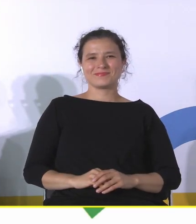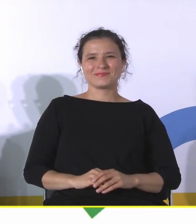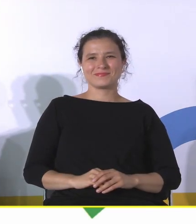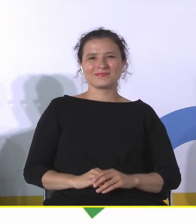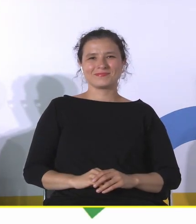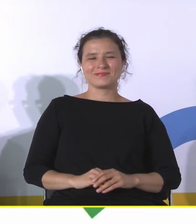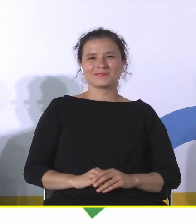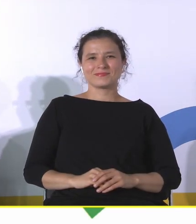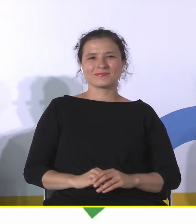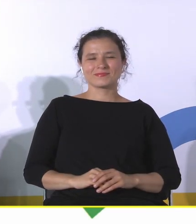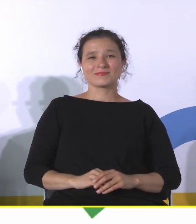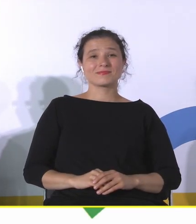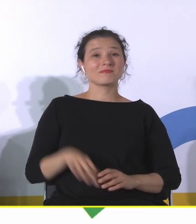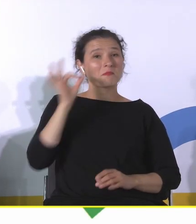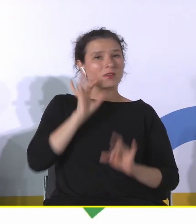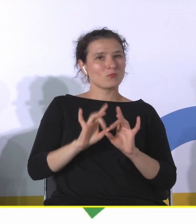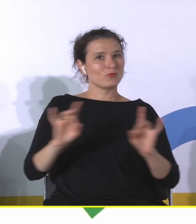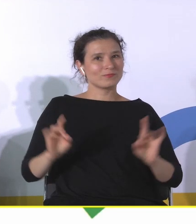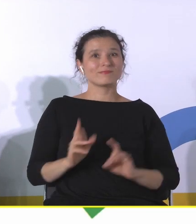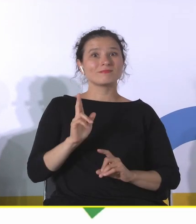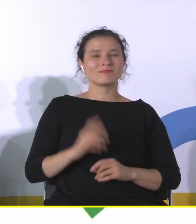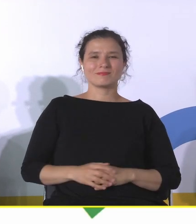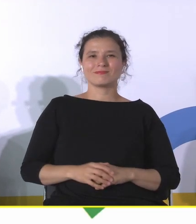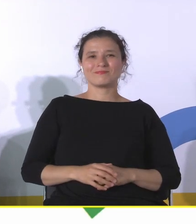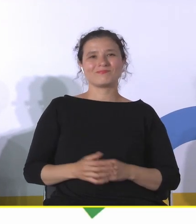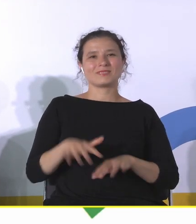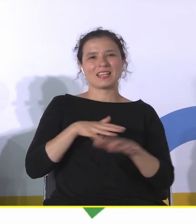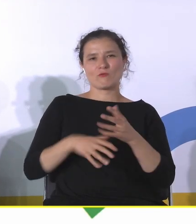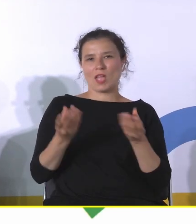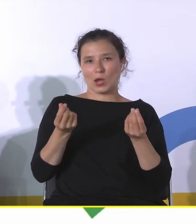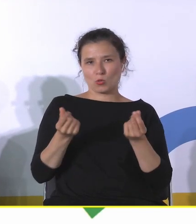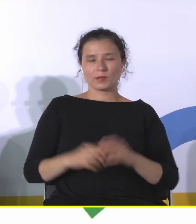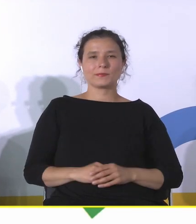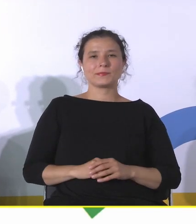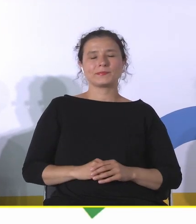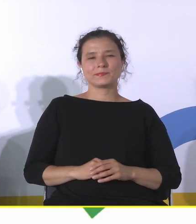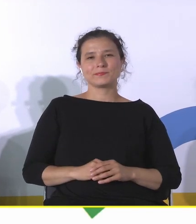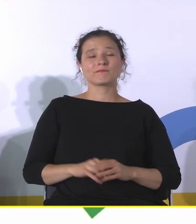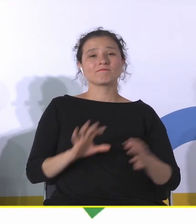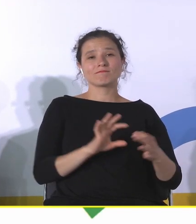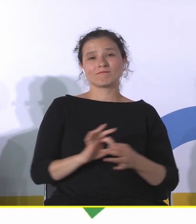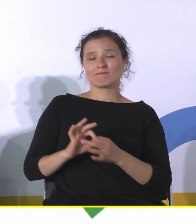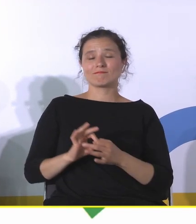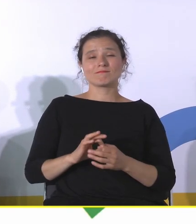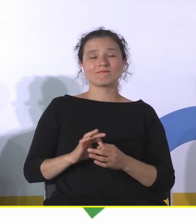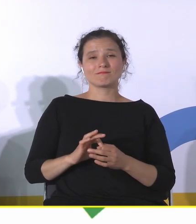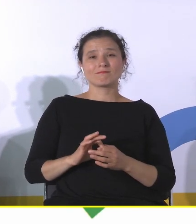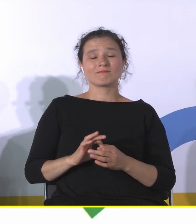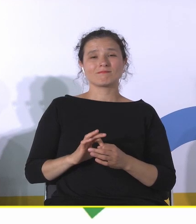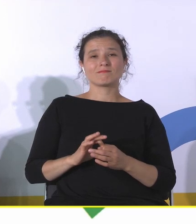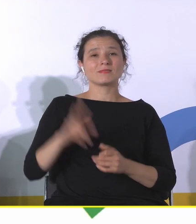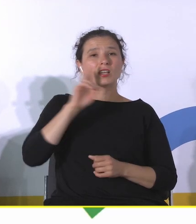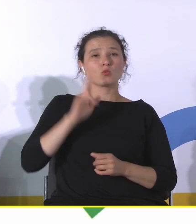Pani Profesor jest ekonomistką, związaną na co dzień z Instytutem Geografii i